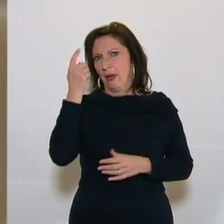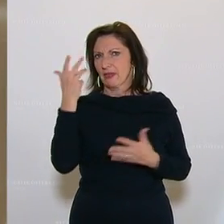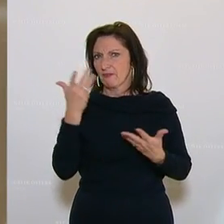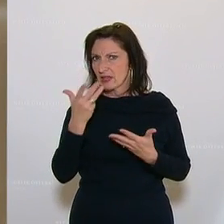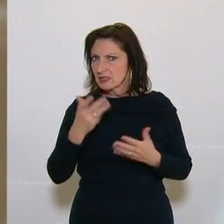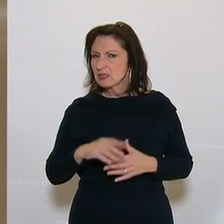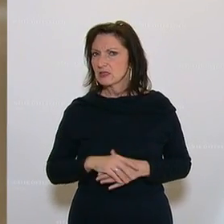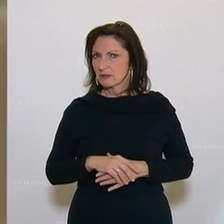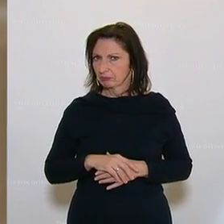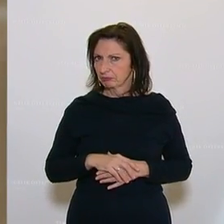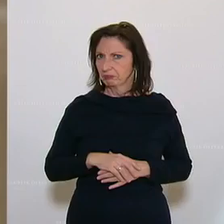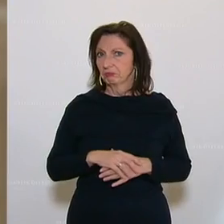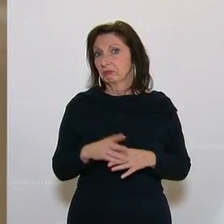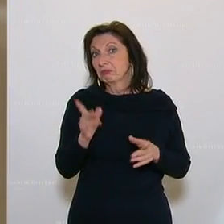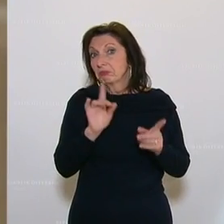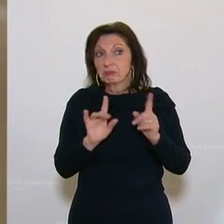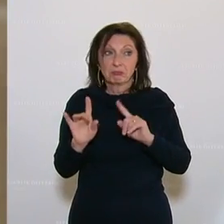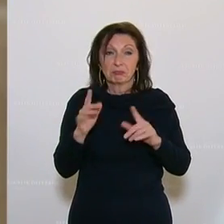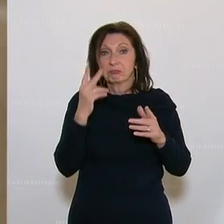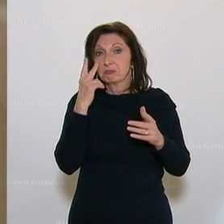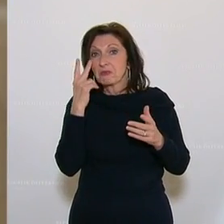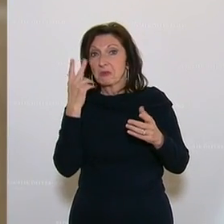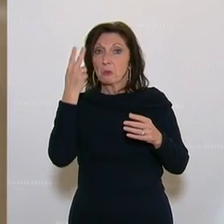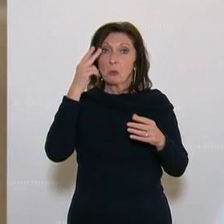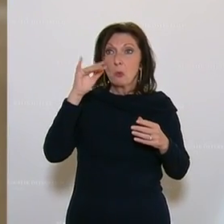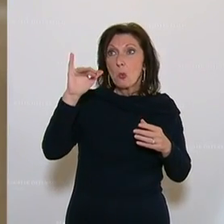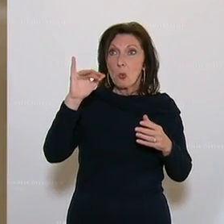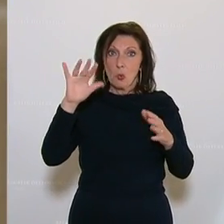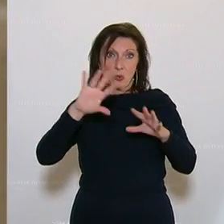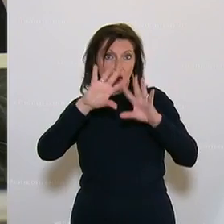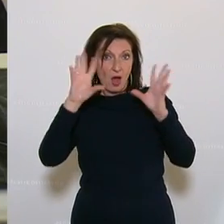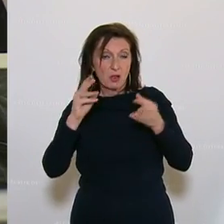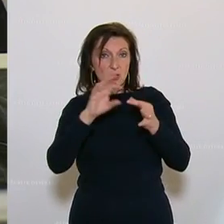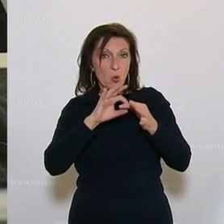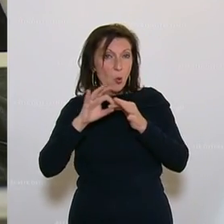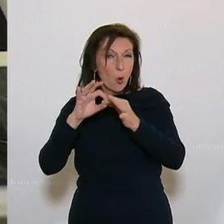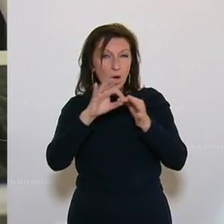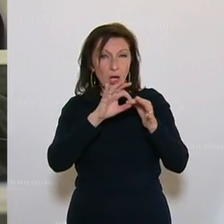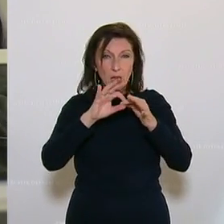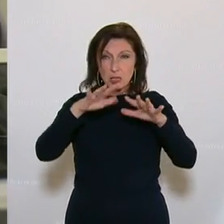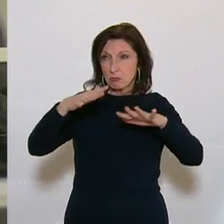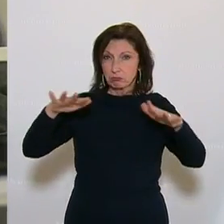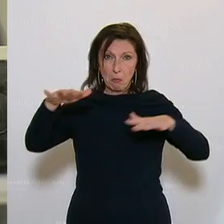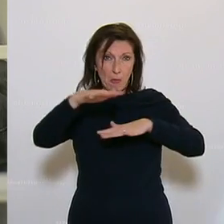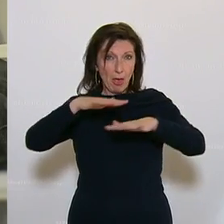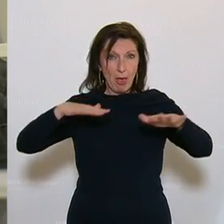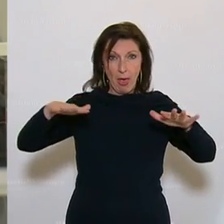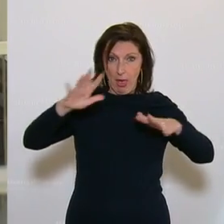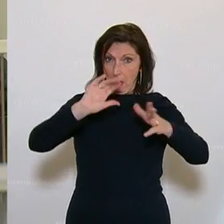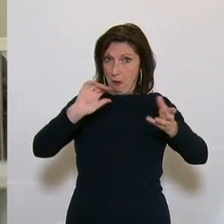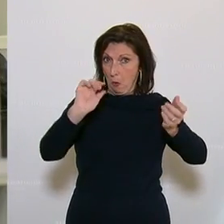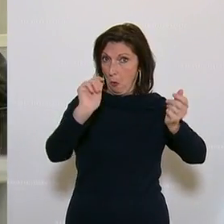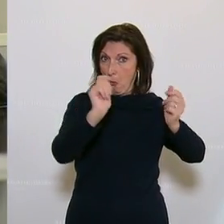der sich offensichtlich verändernden Universitätsorganisationslandschaft den